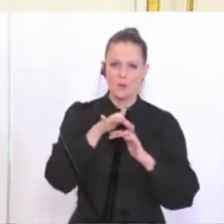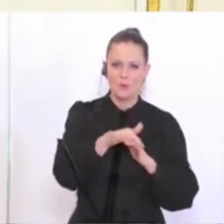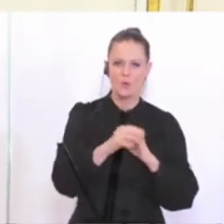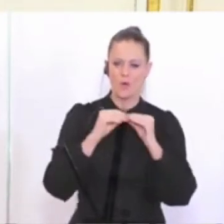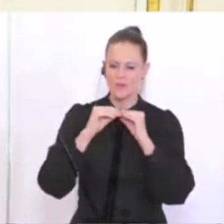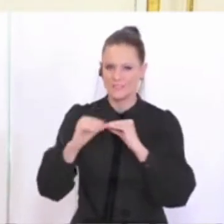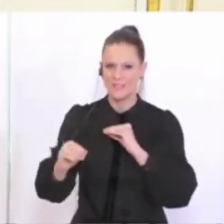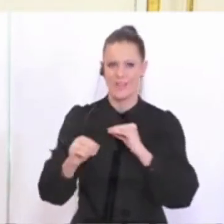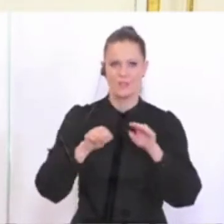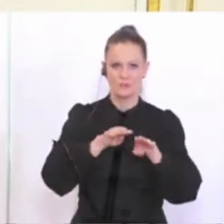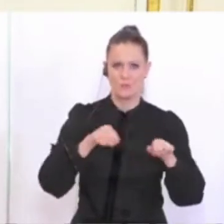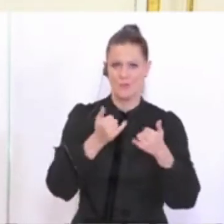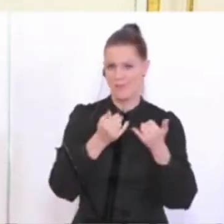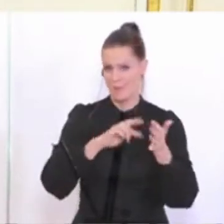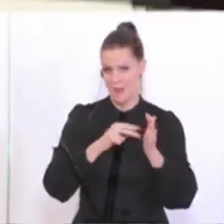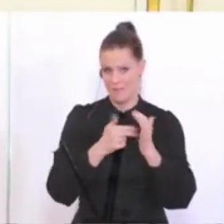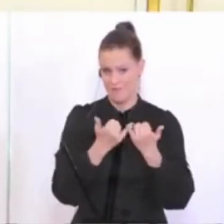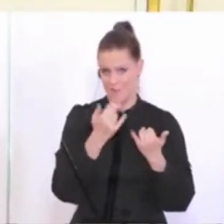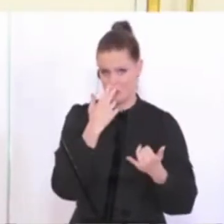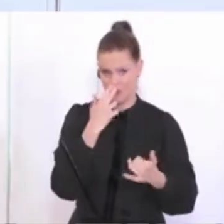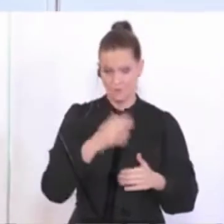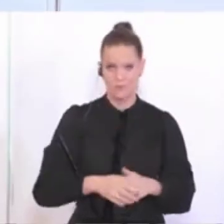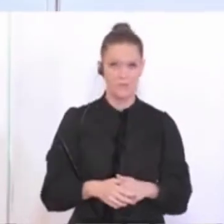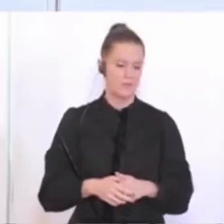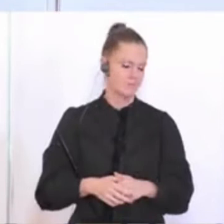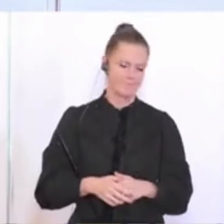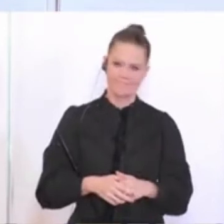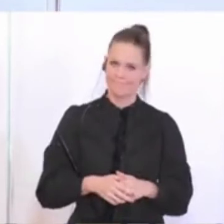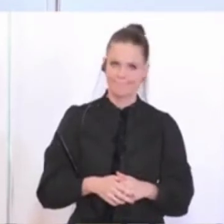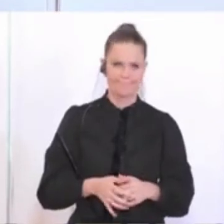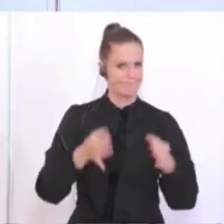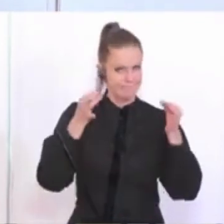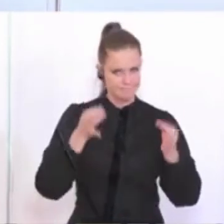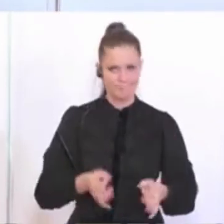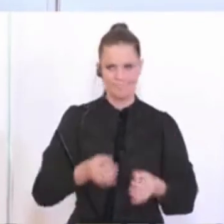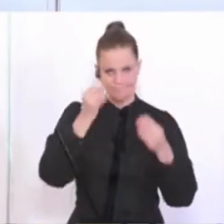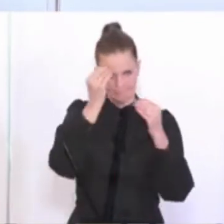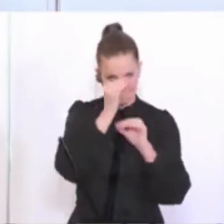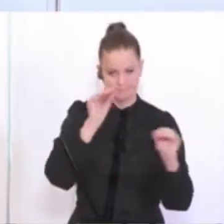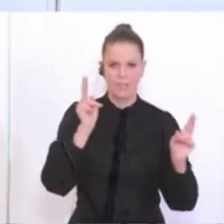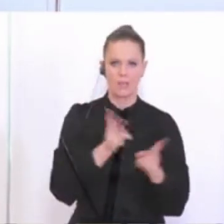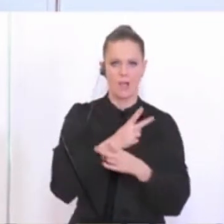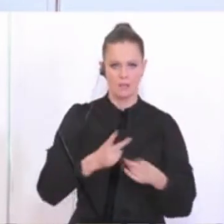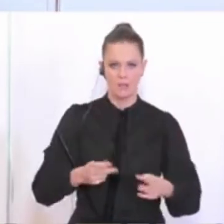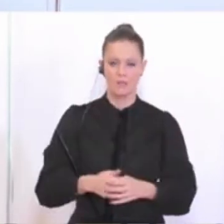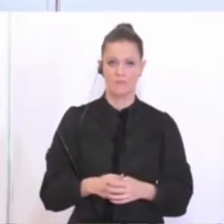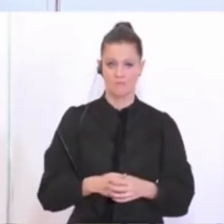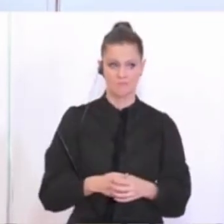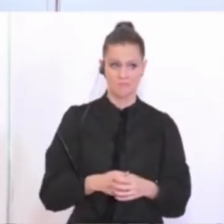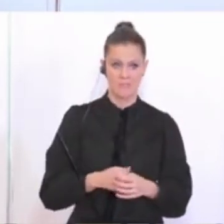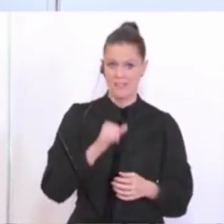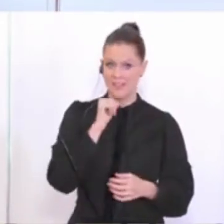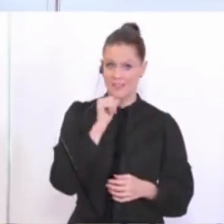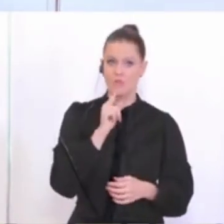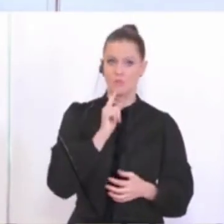Seen? Was sind da die Pläne? Ja, da kann ich noch gar nichts Definitives verkünden. Es wird ja auch gerade nicht nur an mir liegen. Richtig